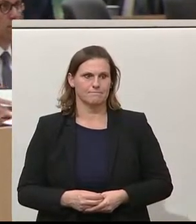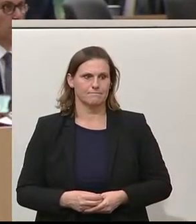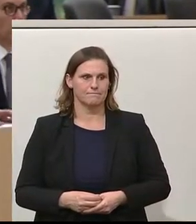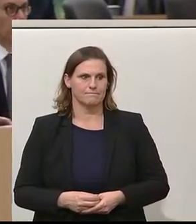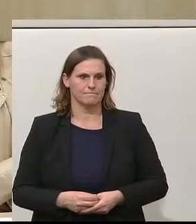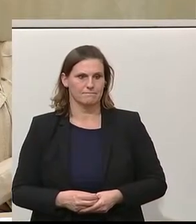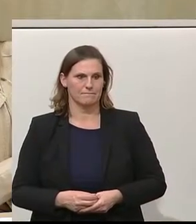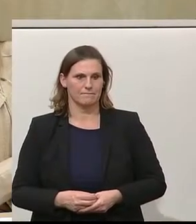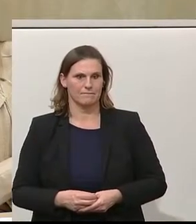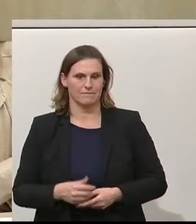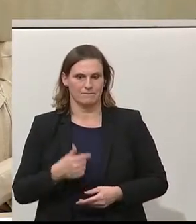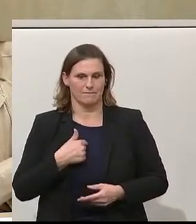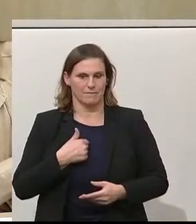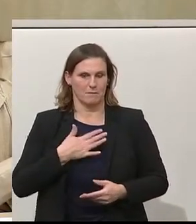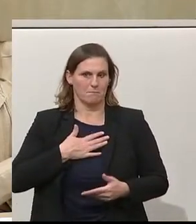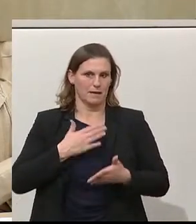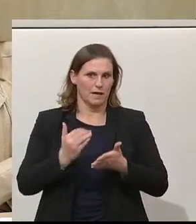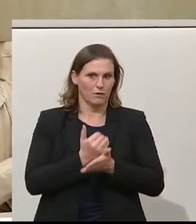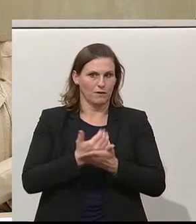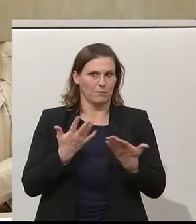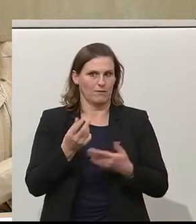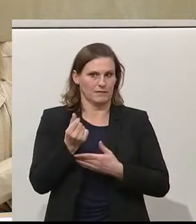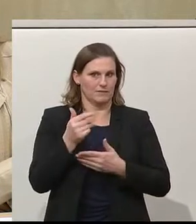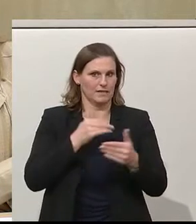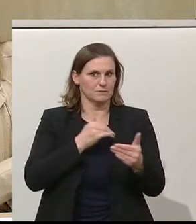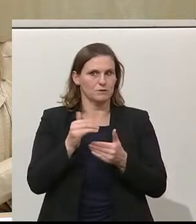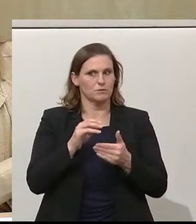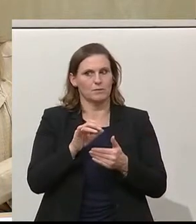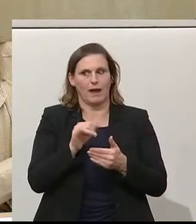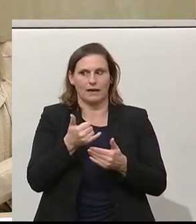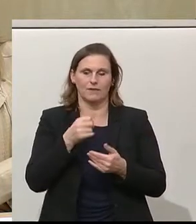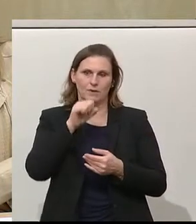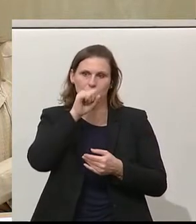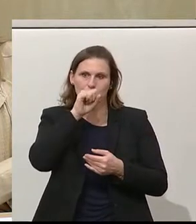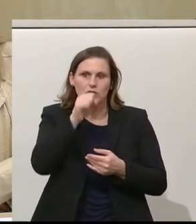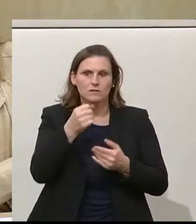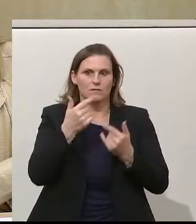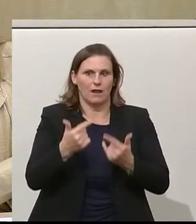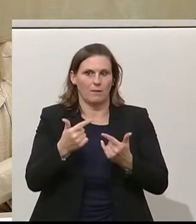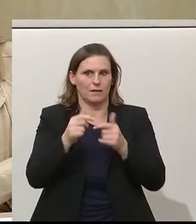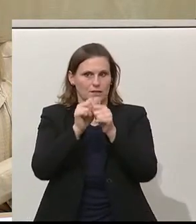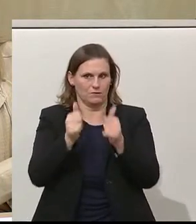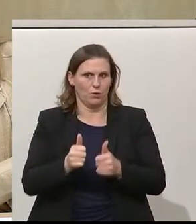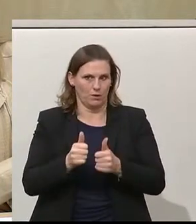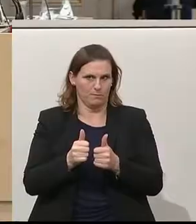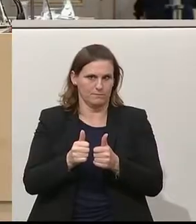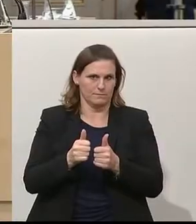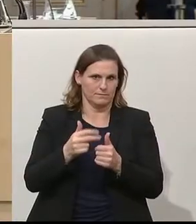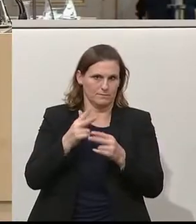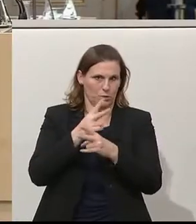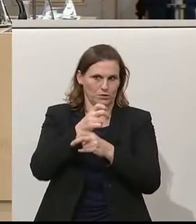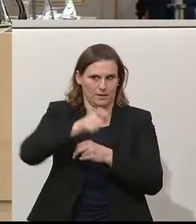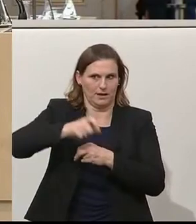Als Finanzminister vielleicht ein Wort zur Lieblingsanlageform der Österreicherinnen und Österreicher, nämlich dem Sparbuch.